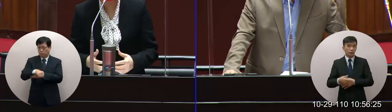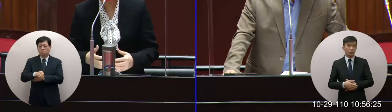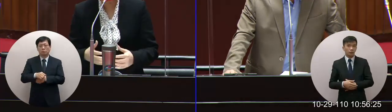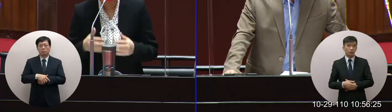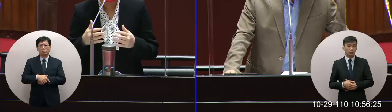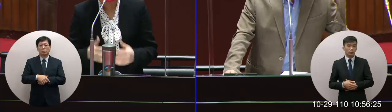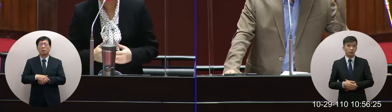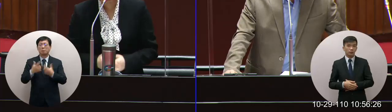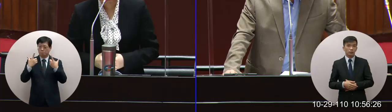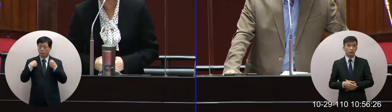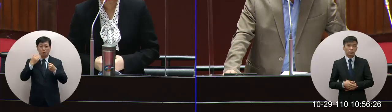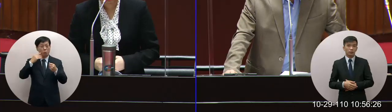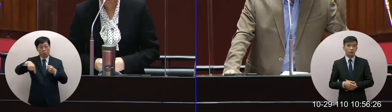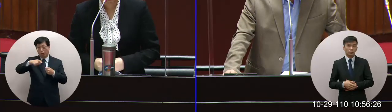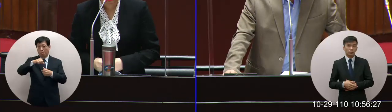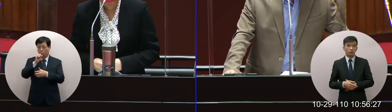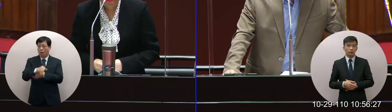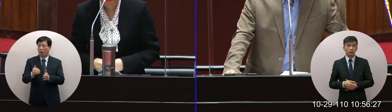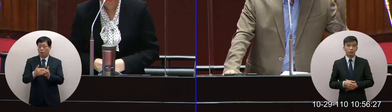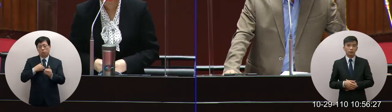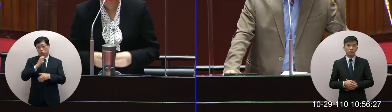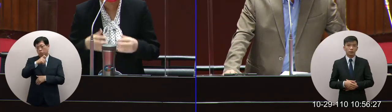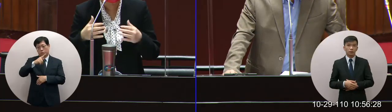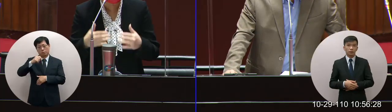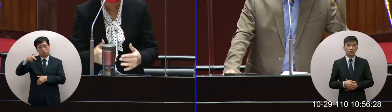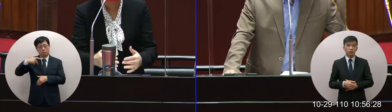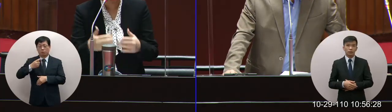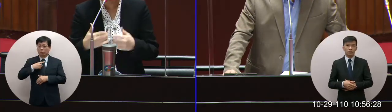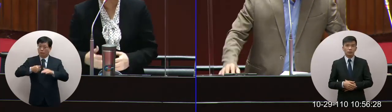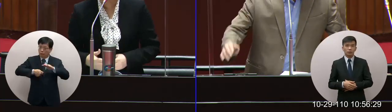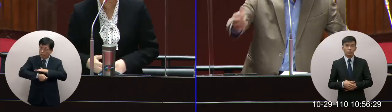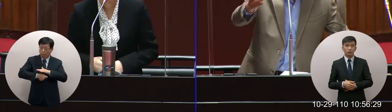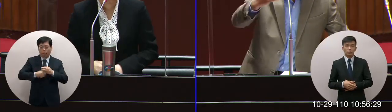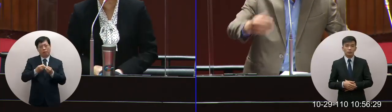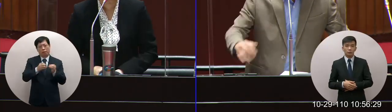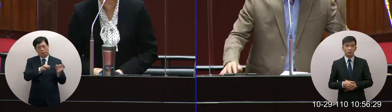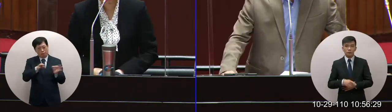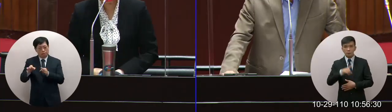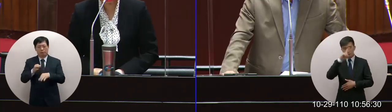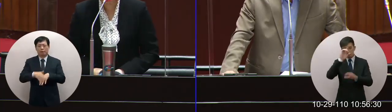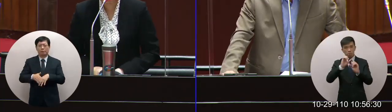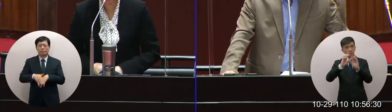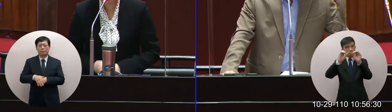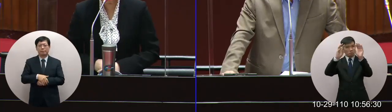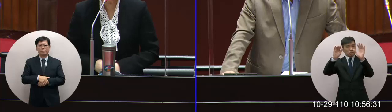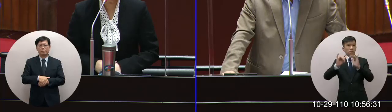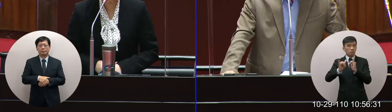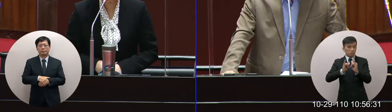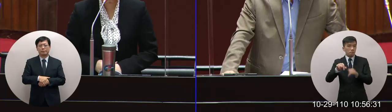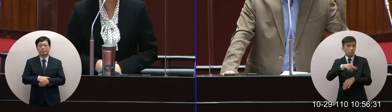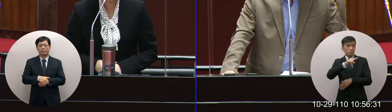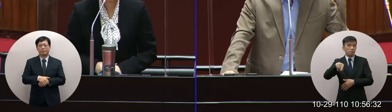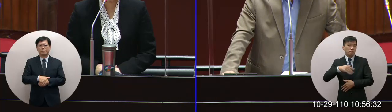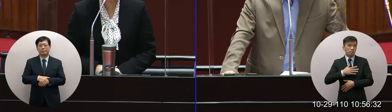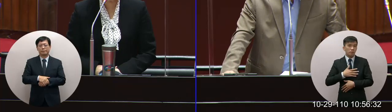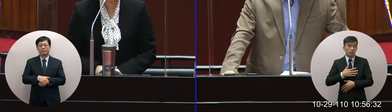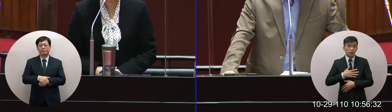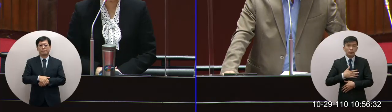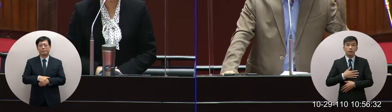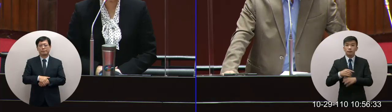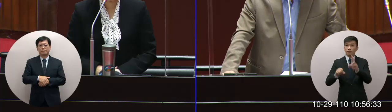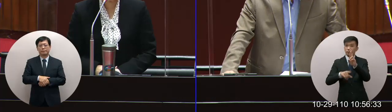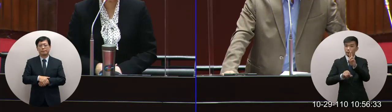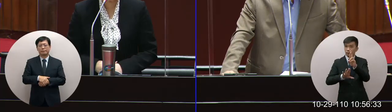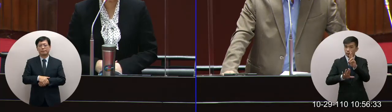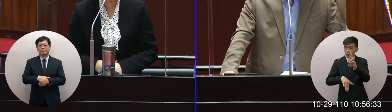這個這個同意的話我們CPTPP的腳步是不是呼籲國人在這個這個年底的